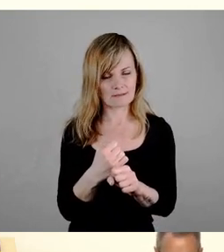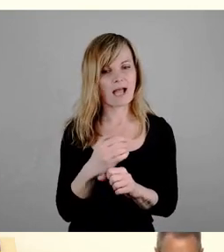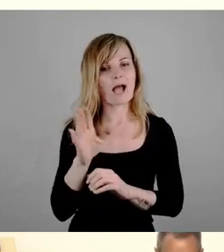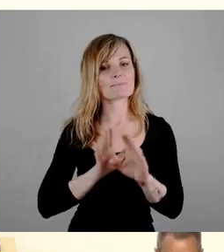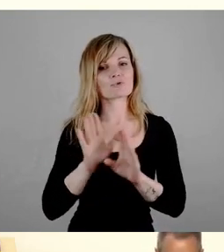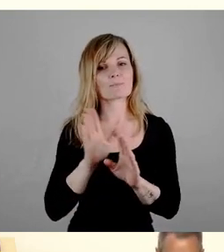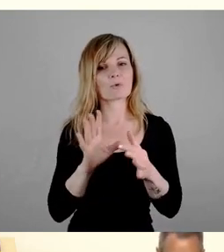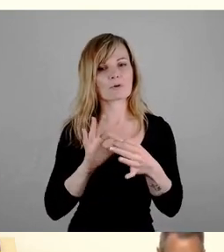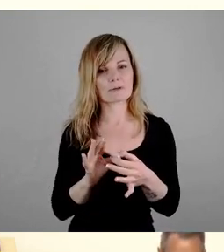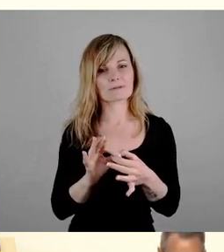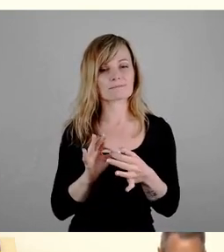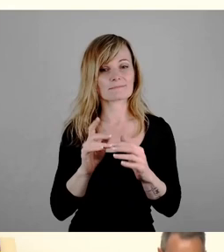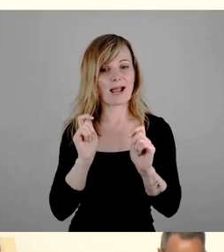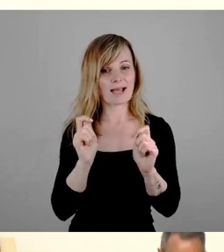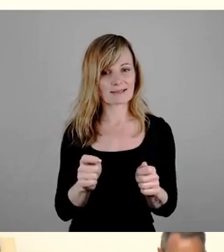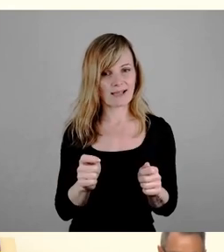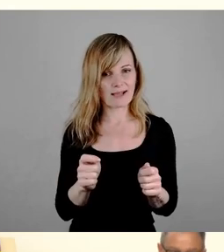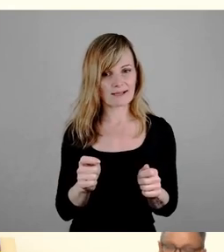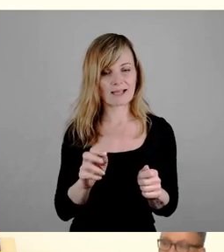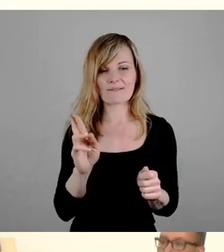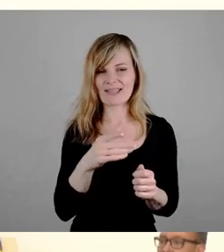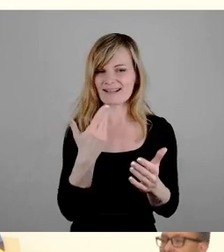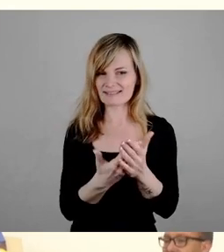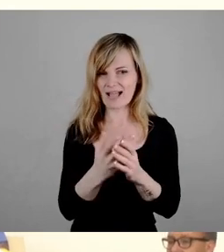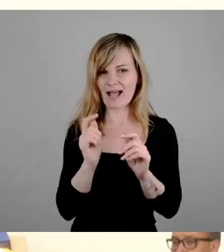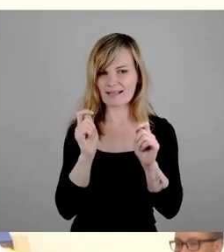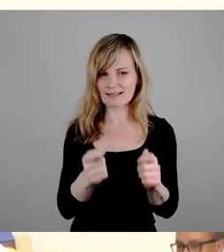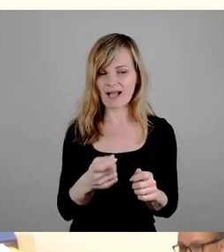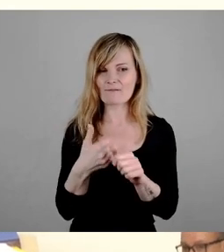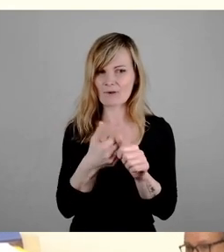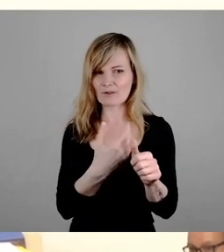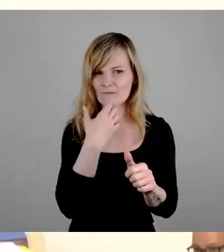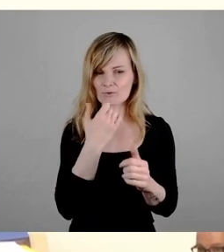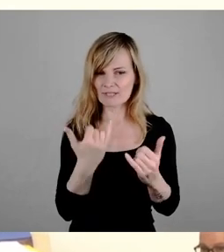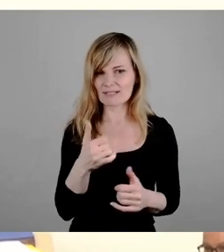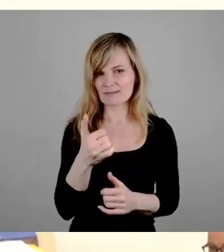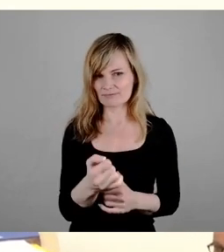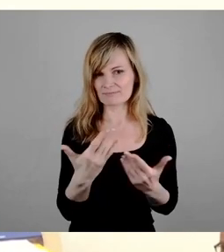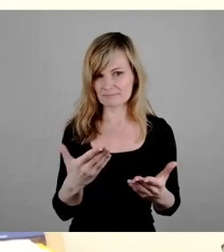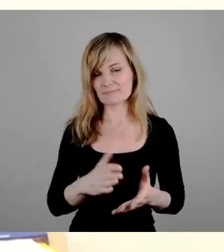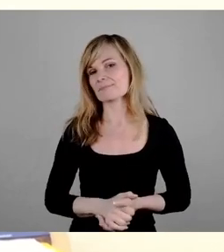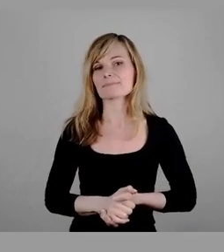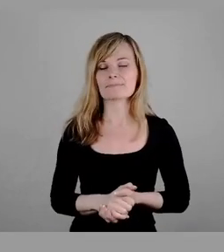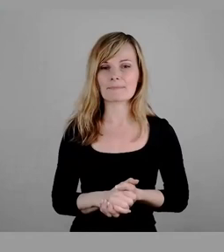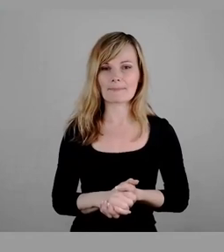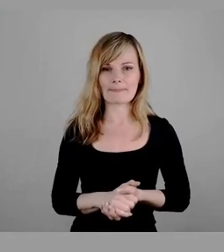Antrag. Wer dem Antrag folgen möchte, den bitte ich jetzt um das Stimmzeichen.